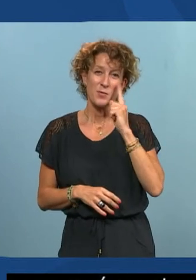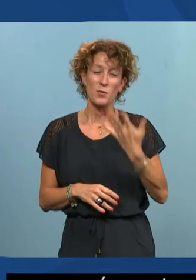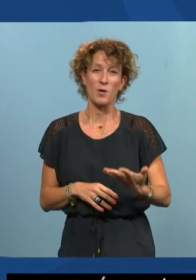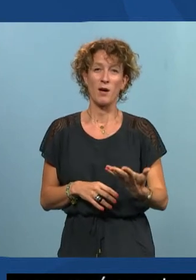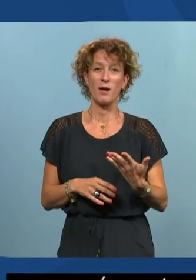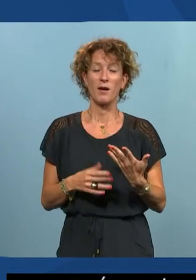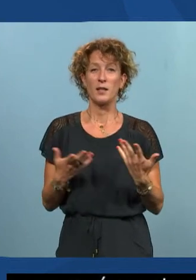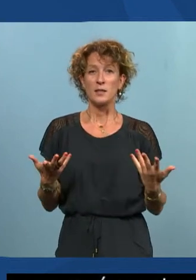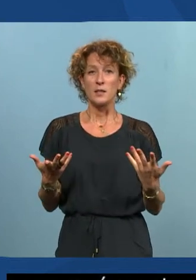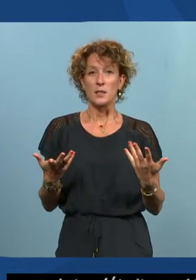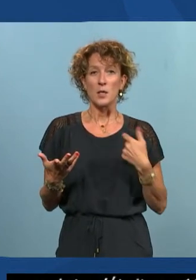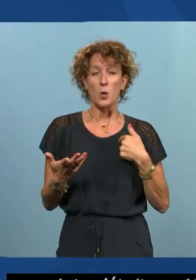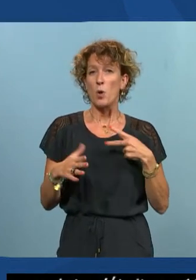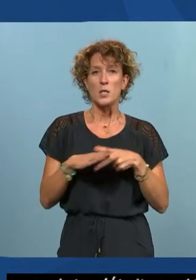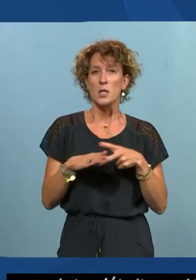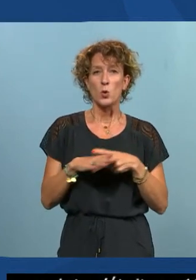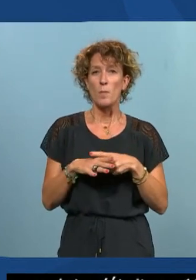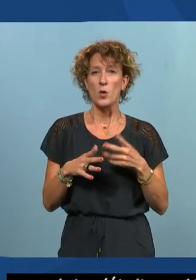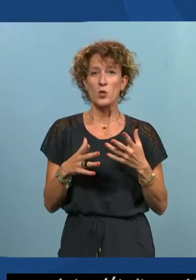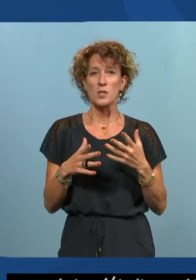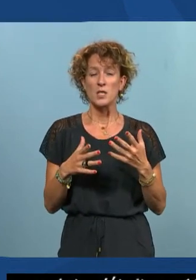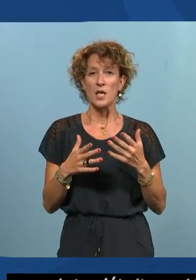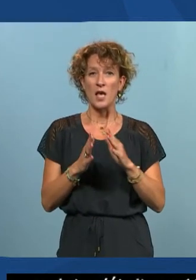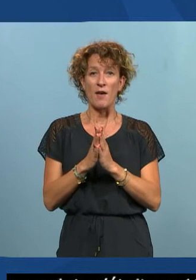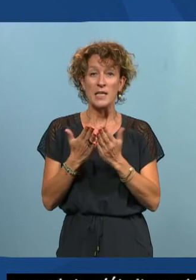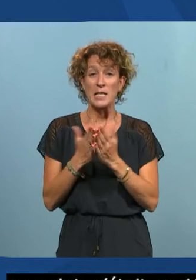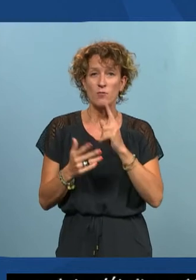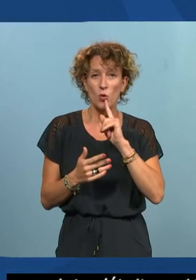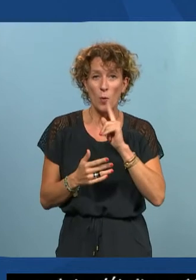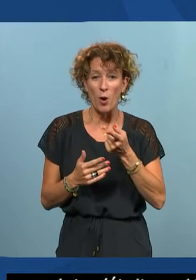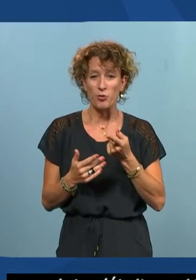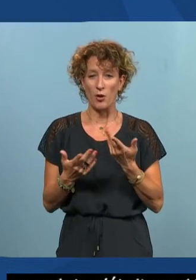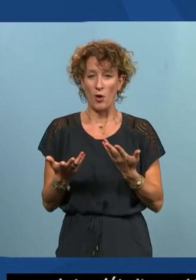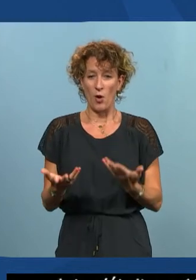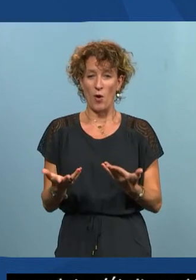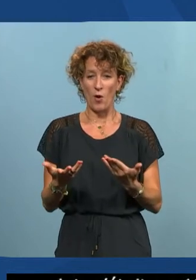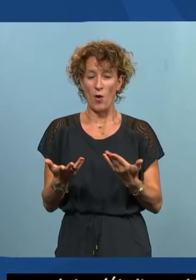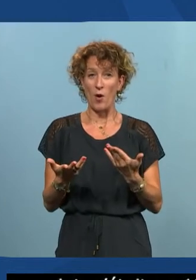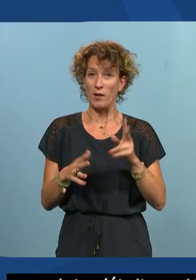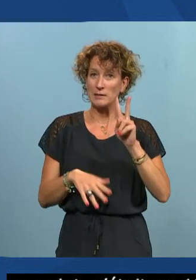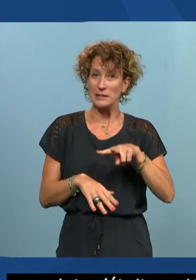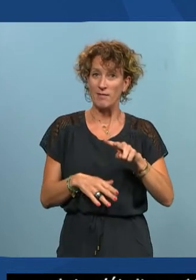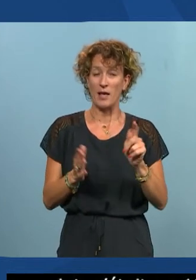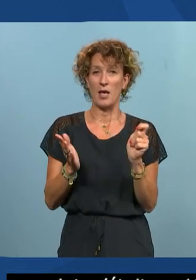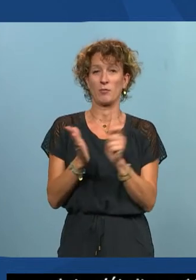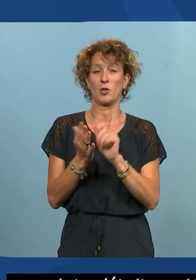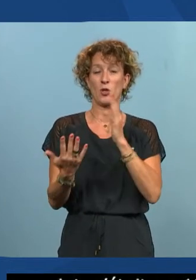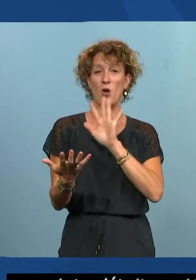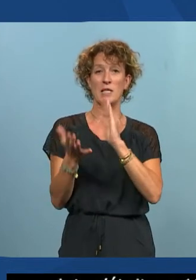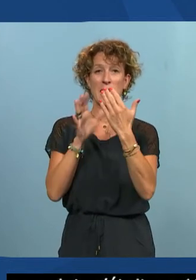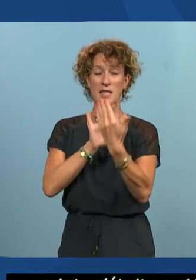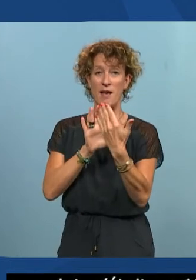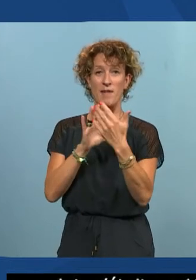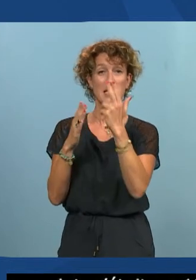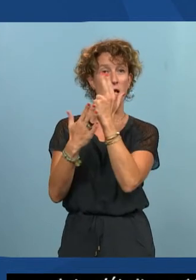en introduction moi j'ai commencé sur le DOS 3.30 avec des lignes de commande donc il est vrai que quand les interfaces graphiques sont arrivées on a eu très